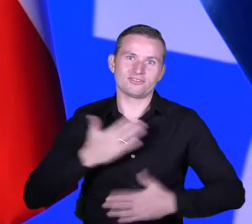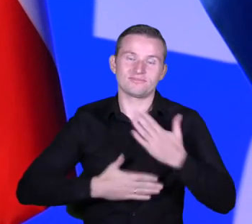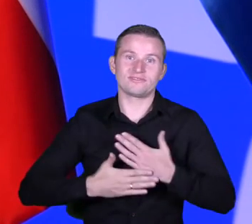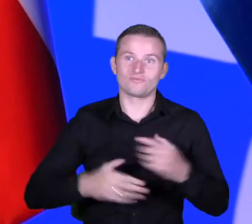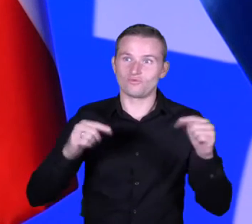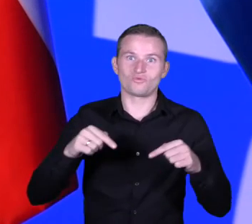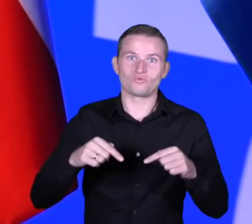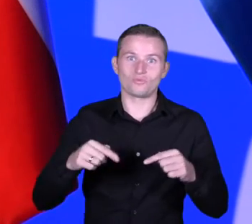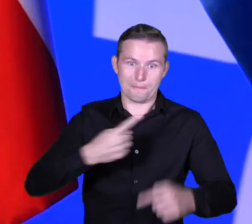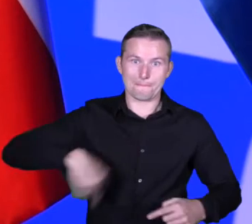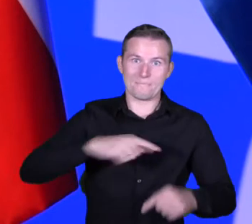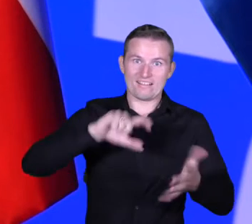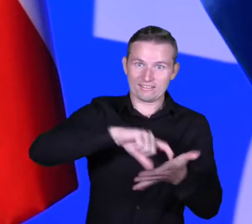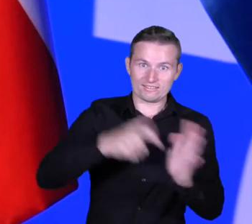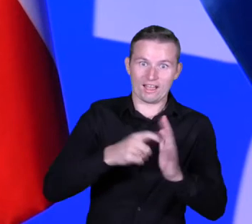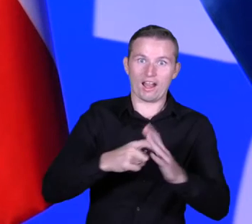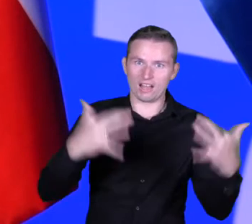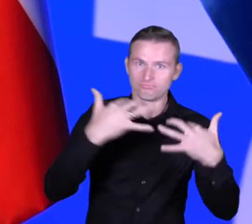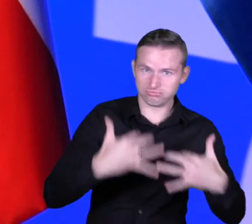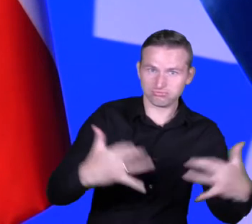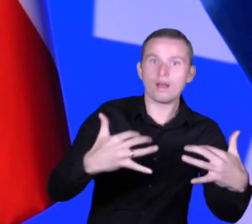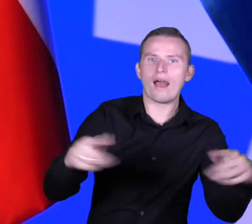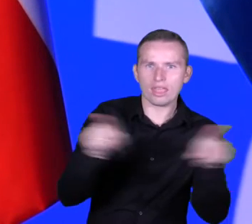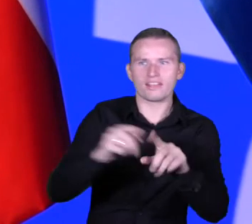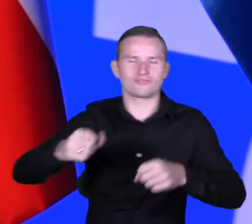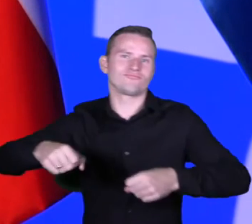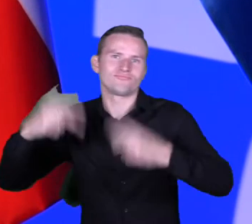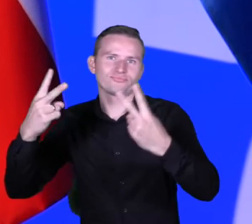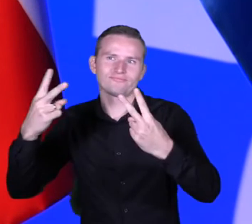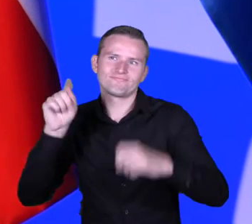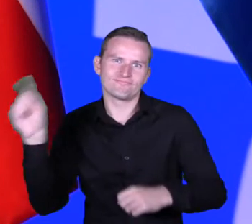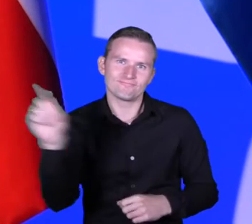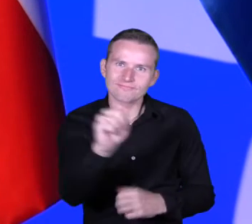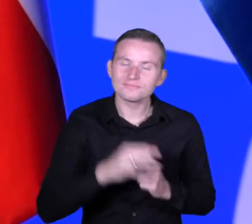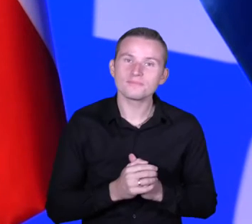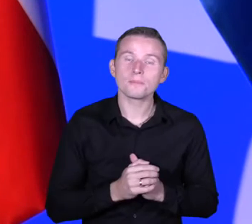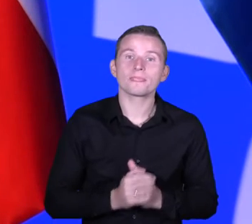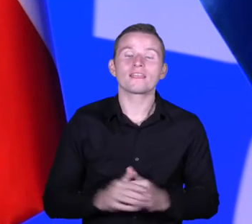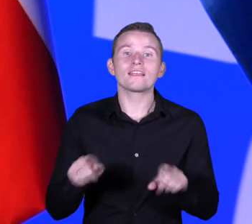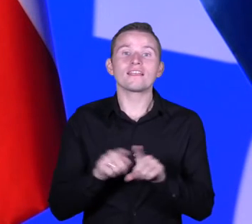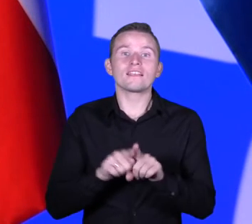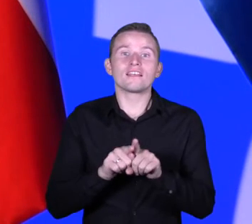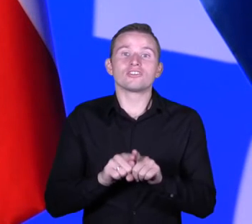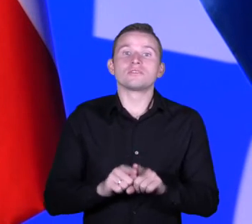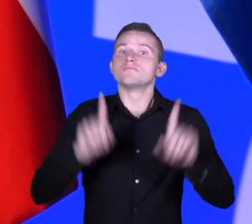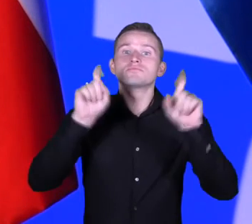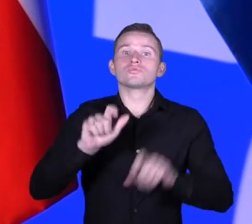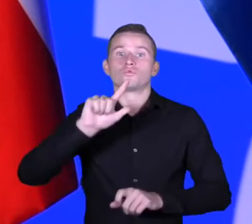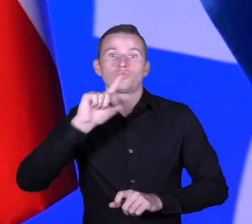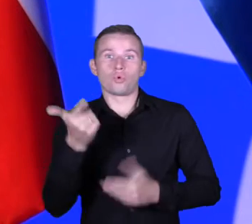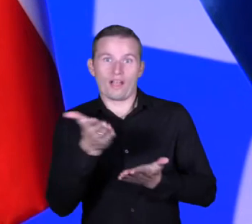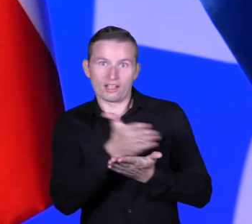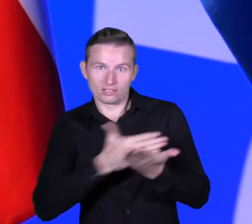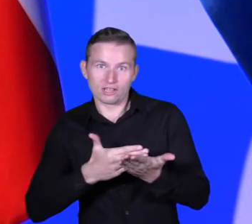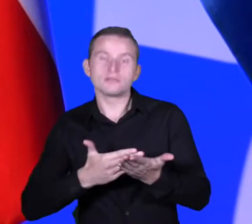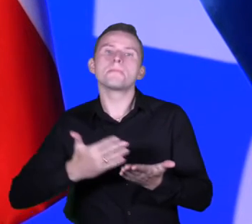sali dołączają osoby, które są online. I też już dla początku powiem, że od drugiej sesji również będziemy mieli